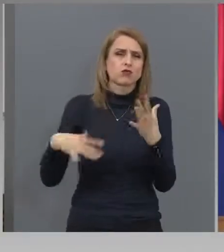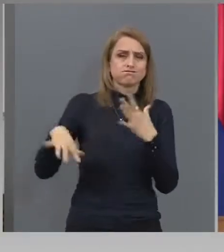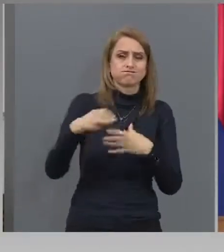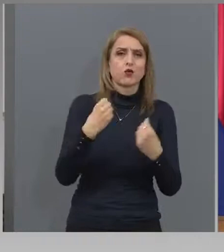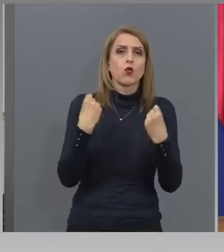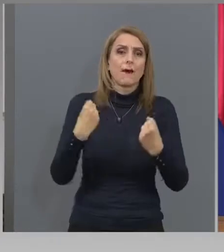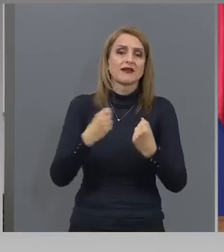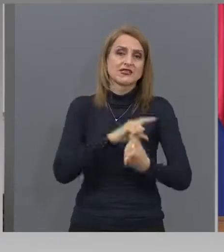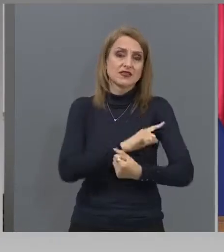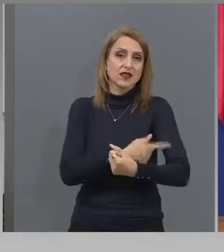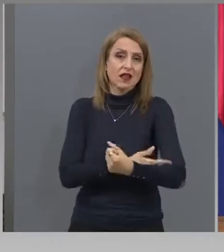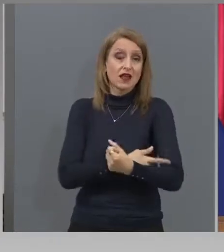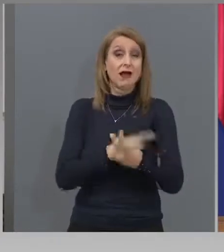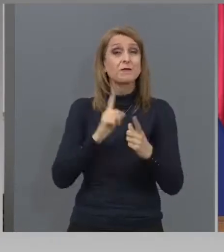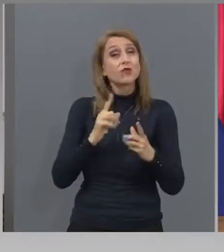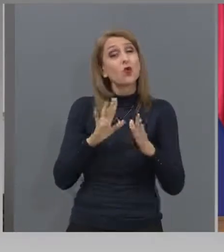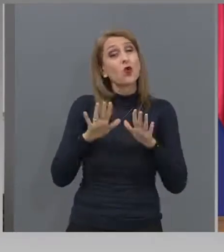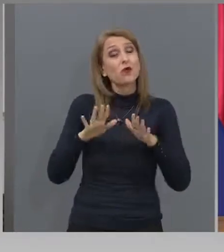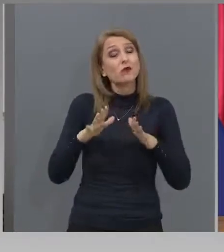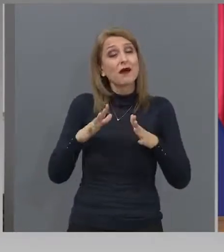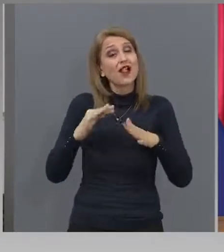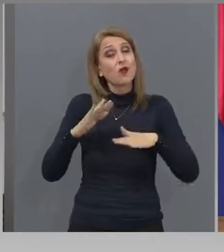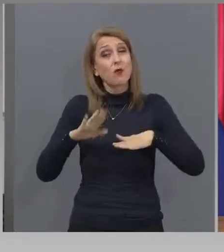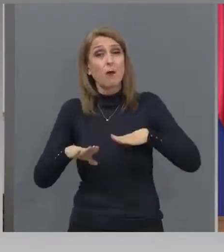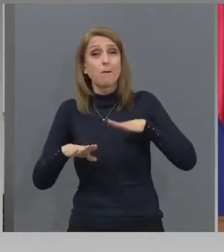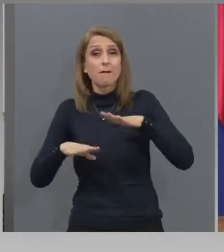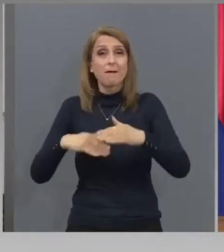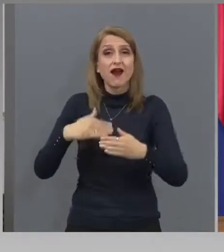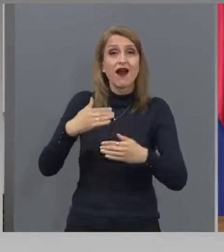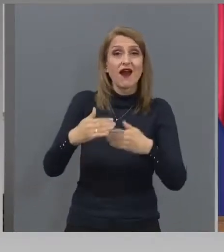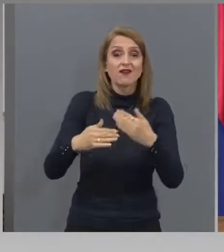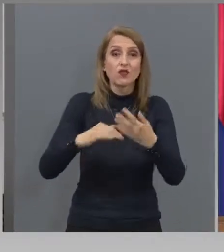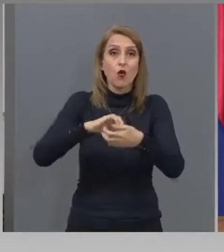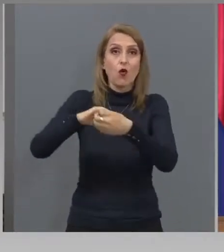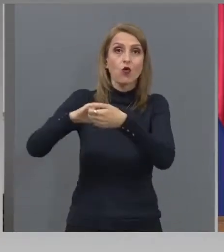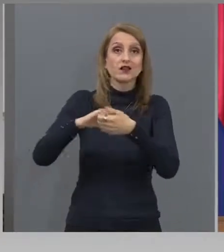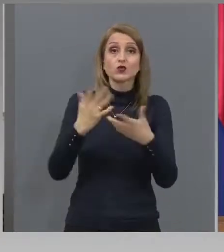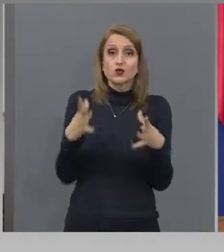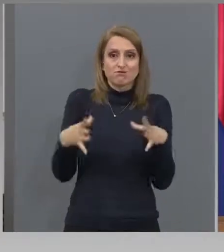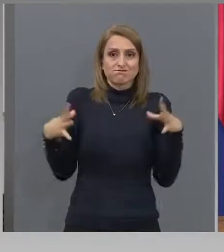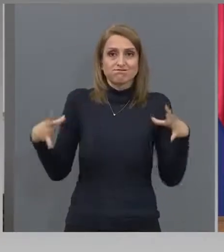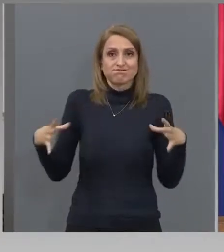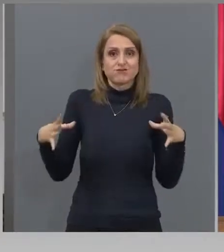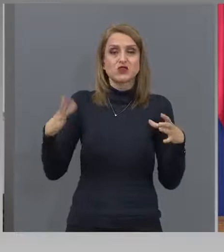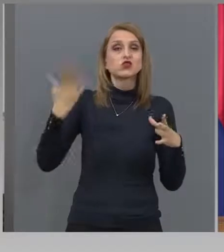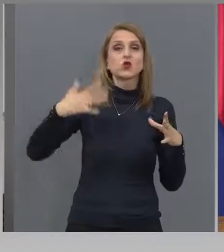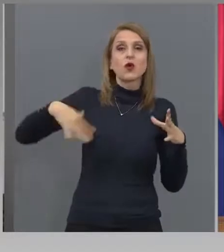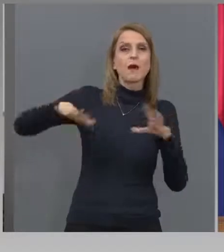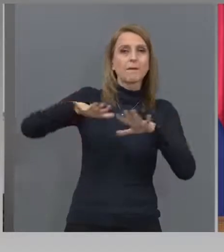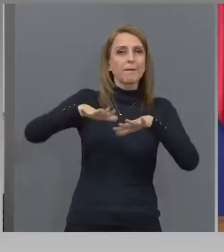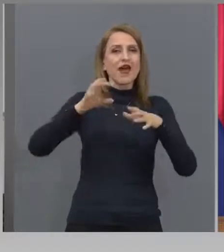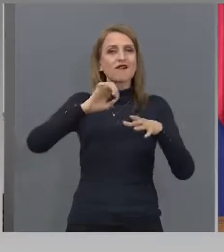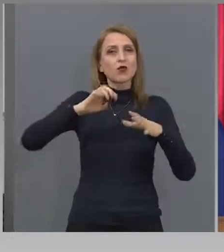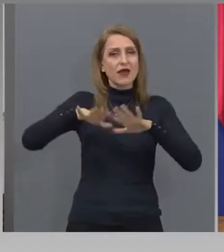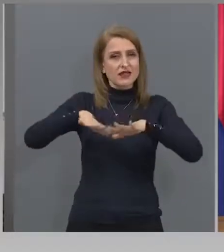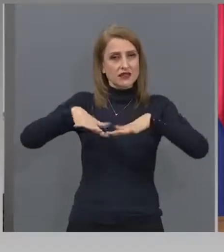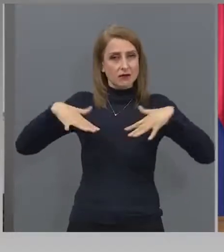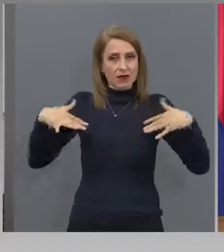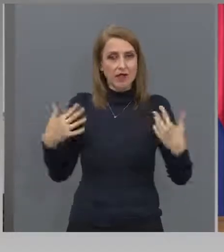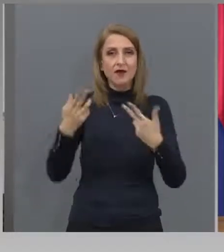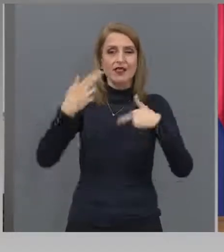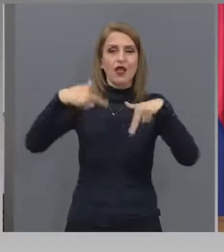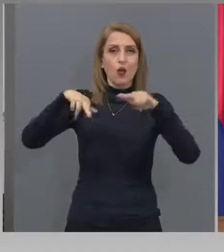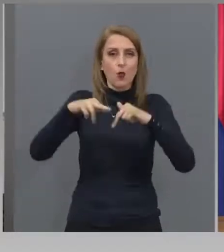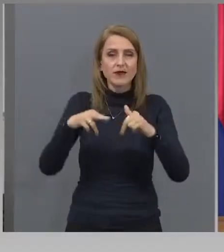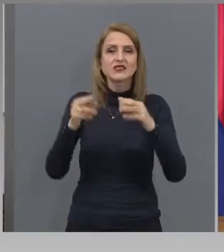организираме, защото така е конструиран съюз. Парламент, комисия, съвет, 27